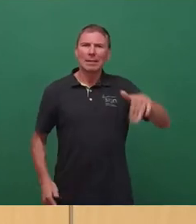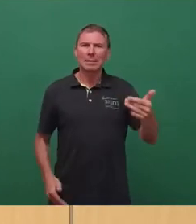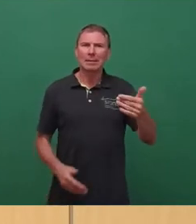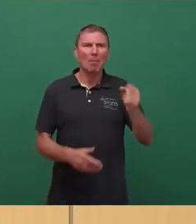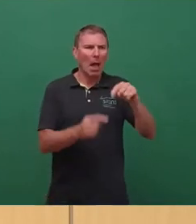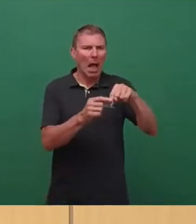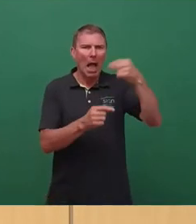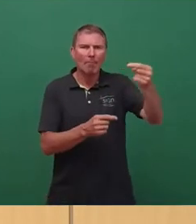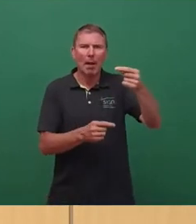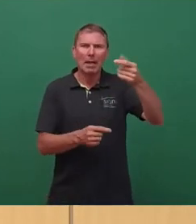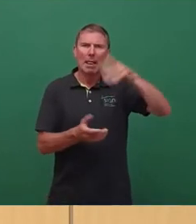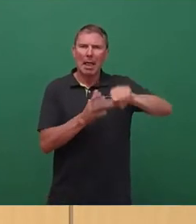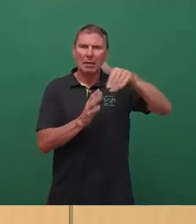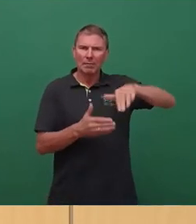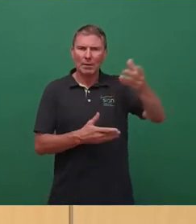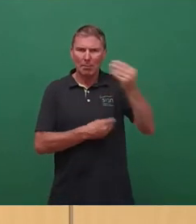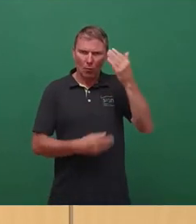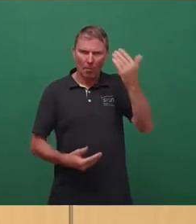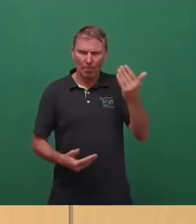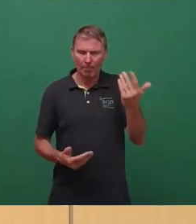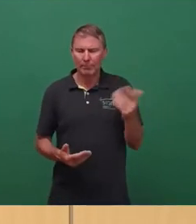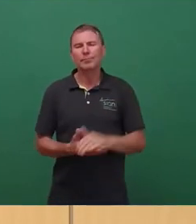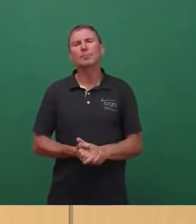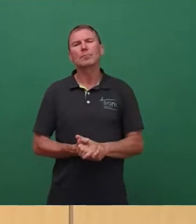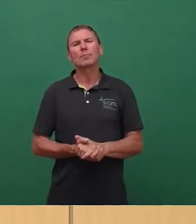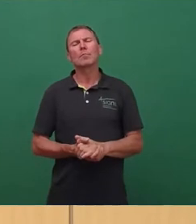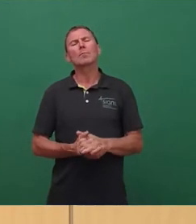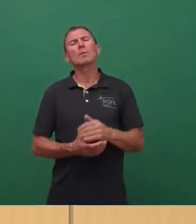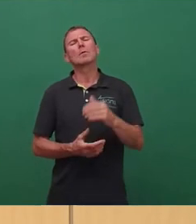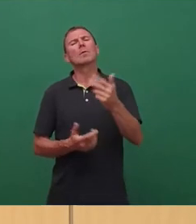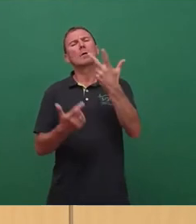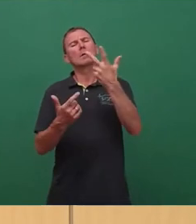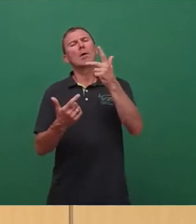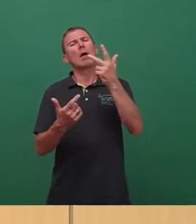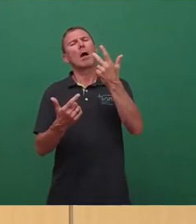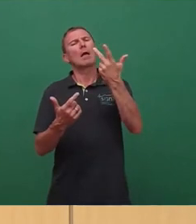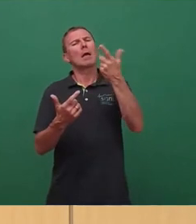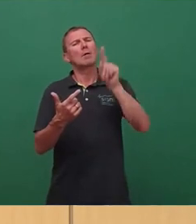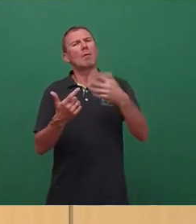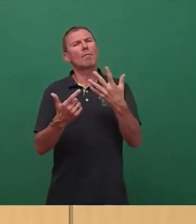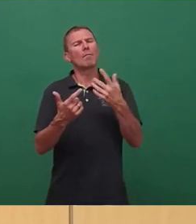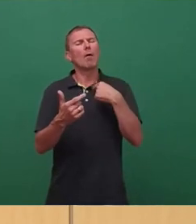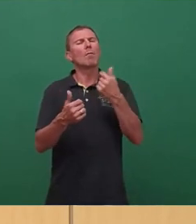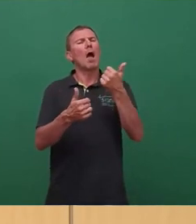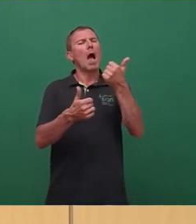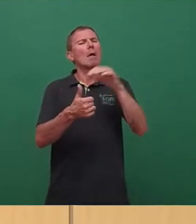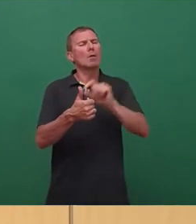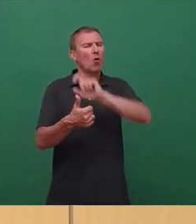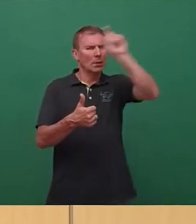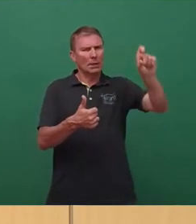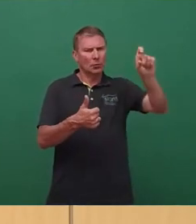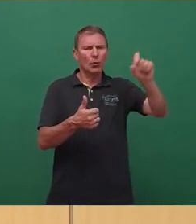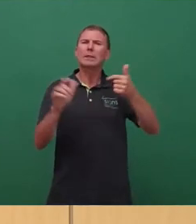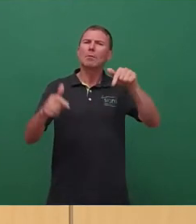werden. Fanden wir alle zumindest dreieinhalb Millionen gut und jetzt könnten wir eine Million drauflegen. Zweitens, 7